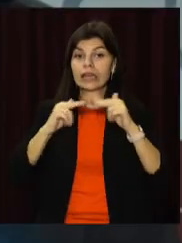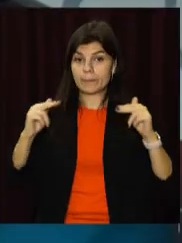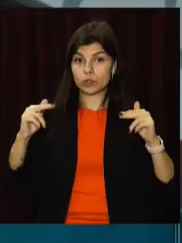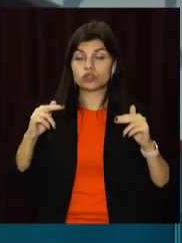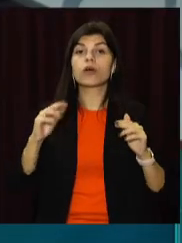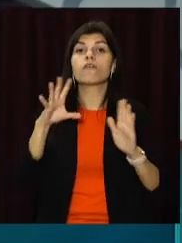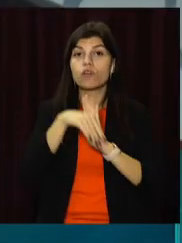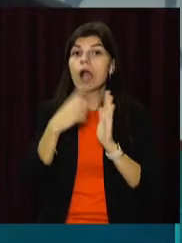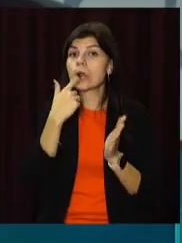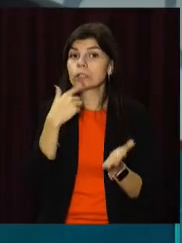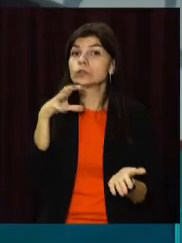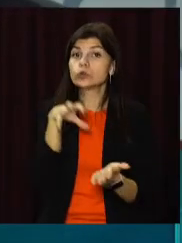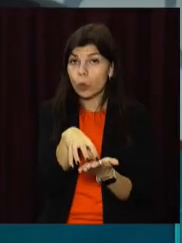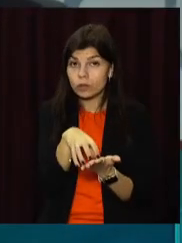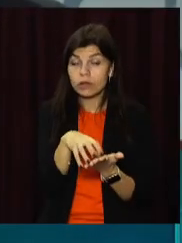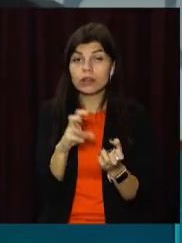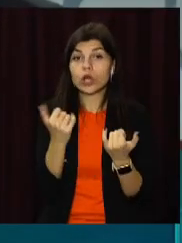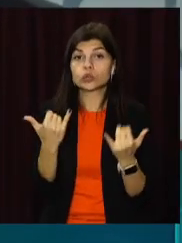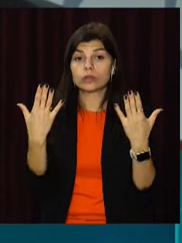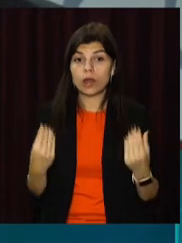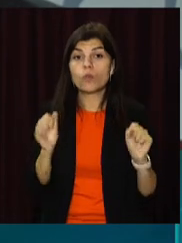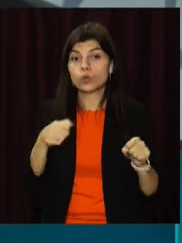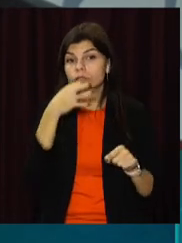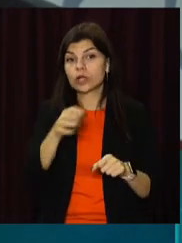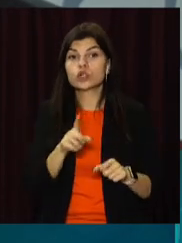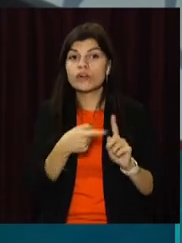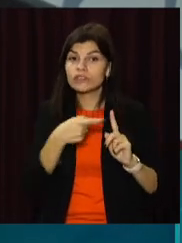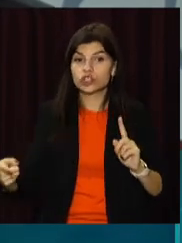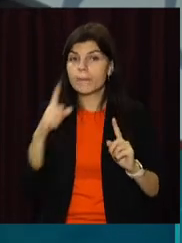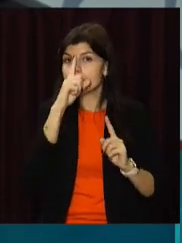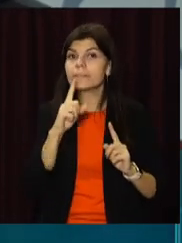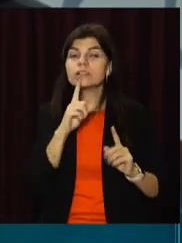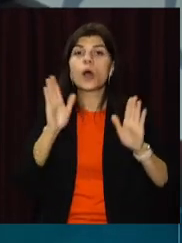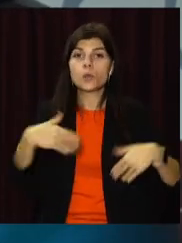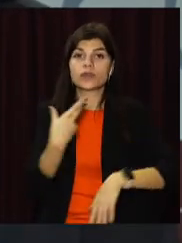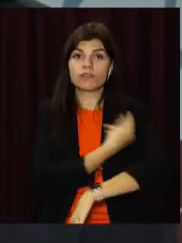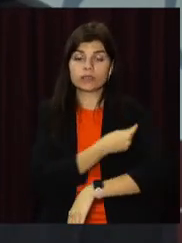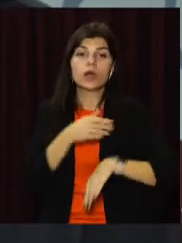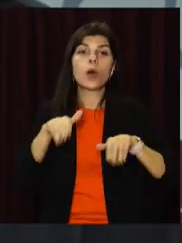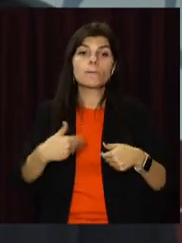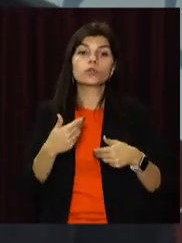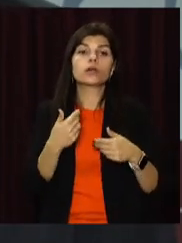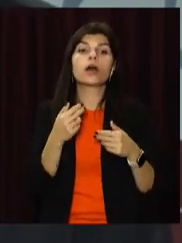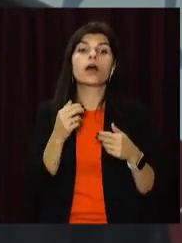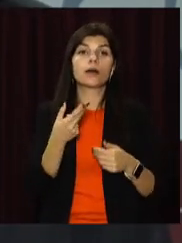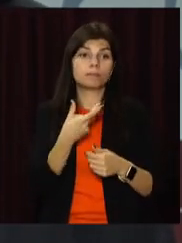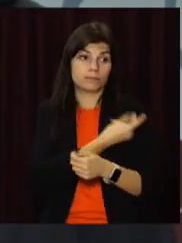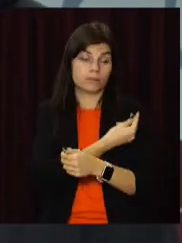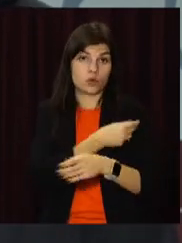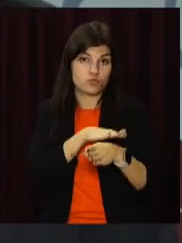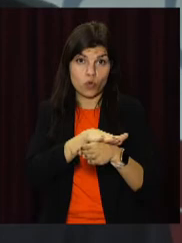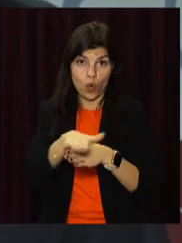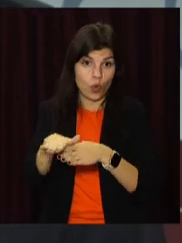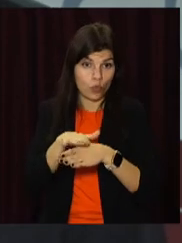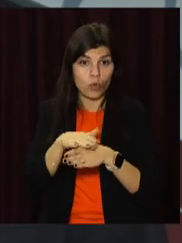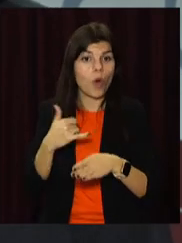в красну зону, тому на сьогоднішній день, можу сказати, що в теченні місяця після вакцинації, після того, як ми провакцинировалися повністю,